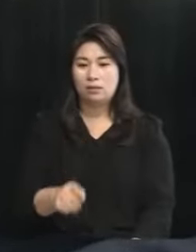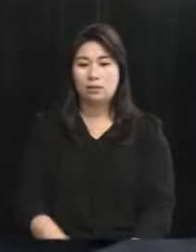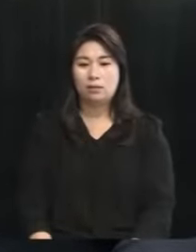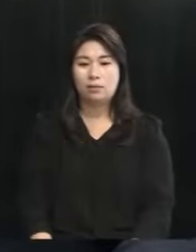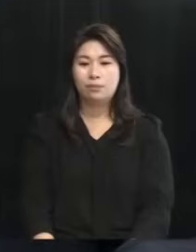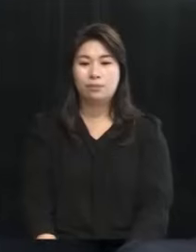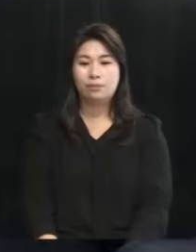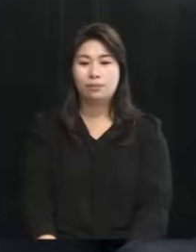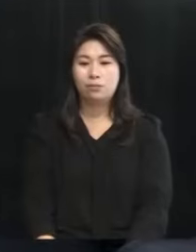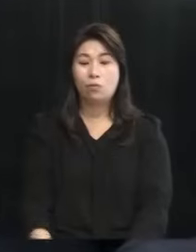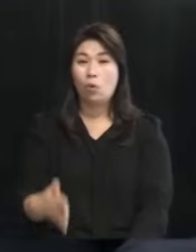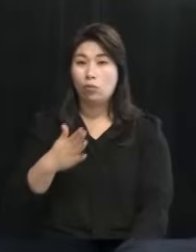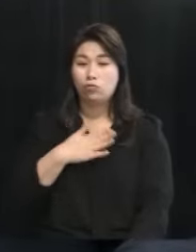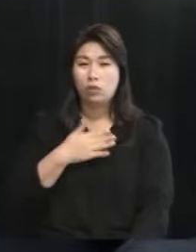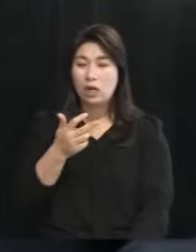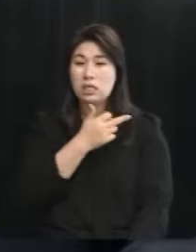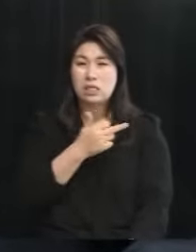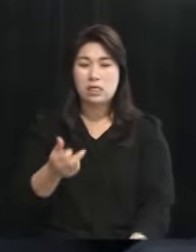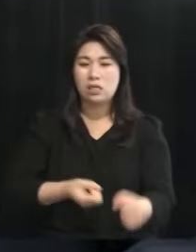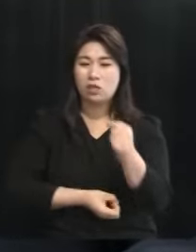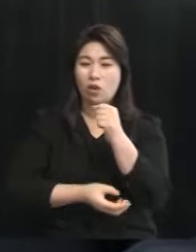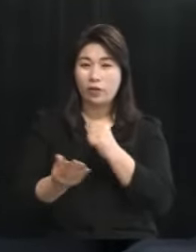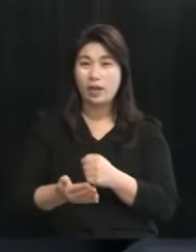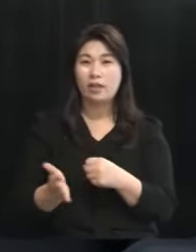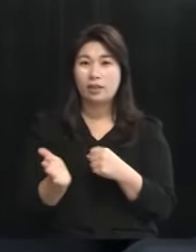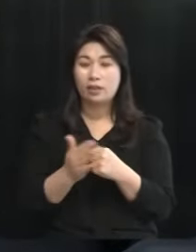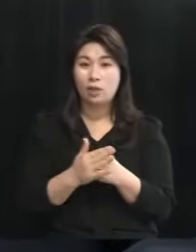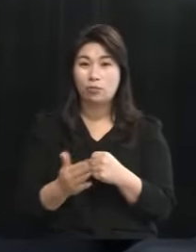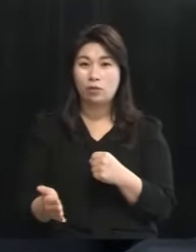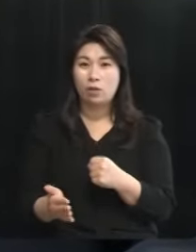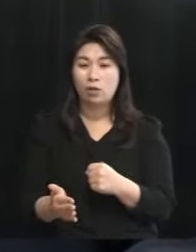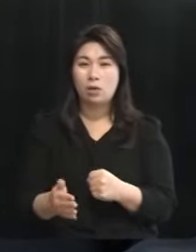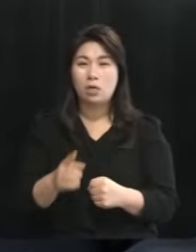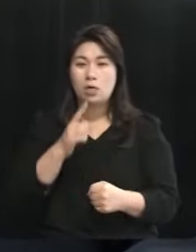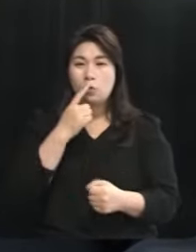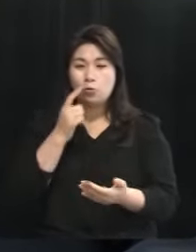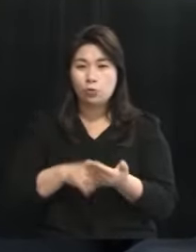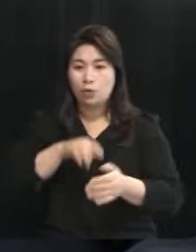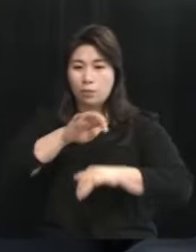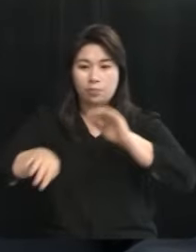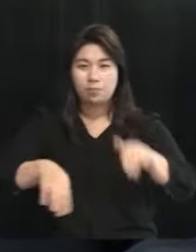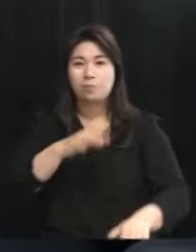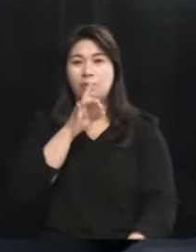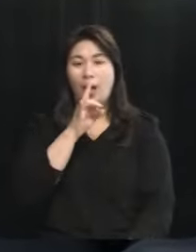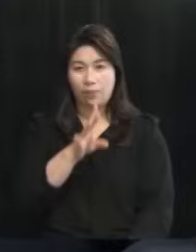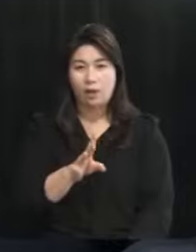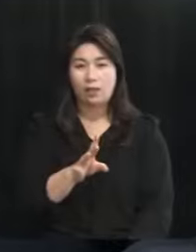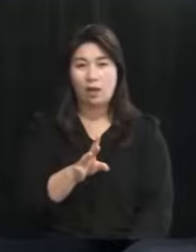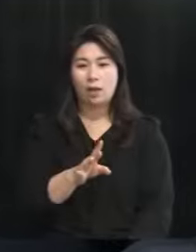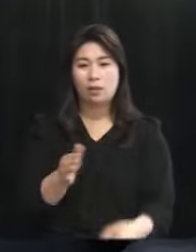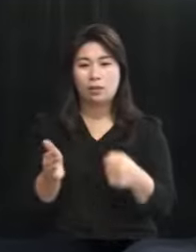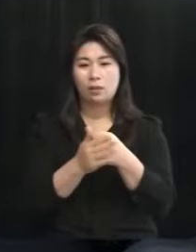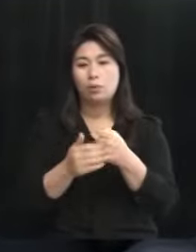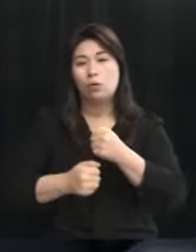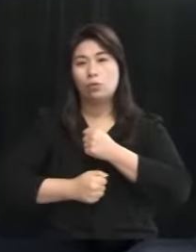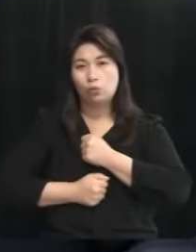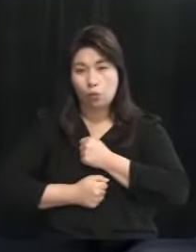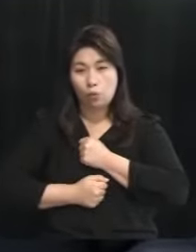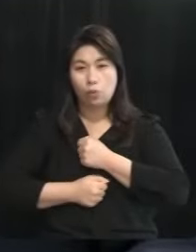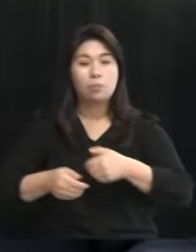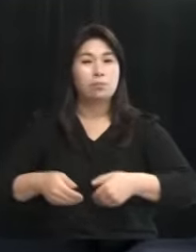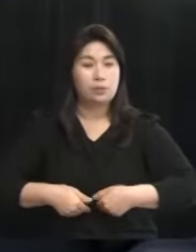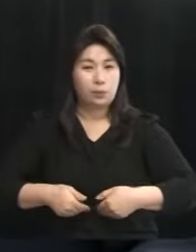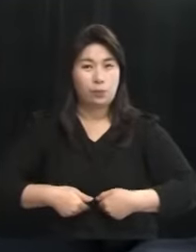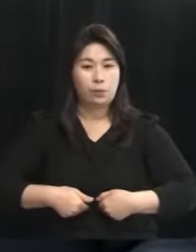우리한테 엄청난 영향을 주기 때문에 함부로 개입해서는 안 된다 그래서 조심해야 되는 취지라고 생각하고 대답해